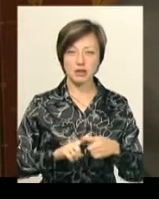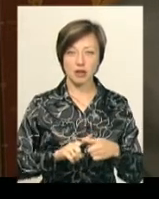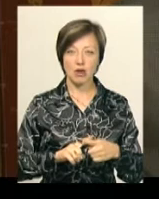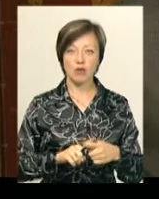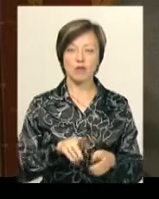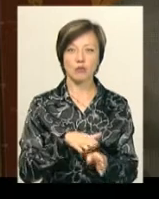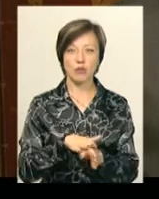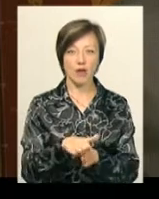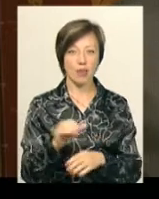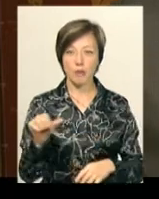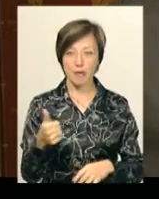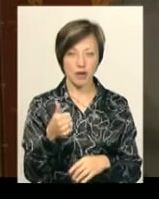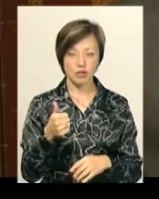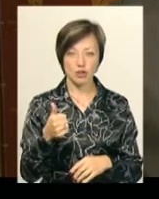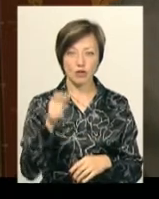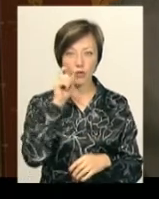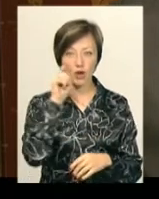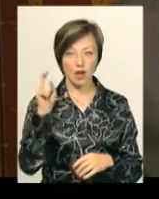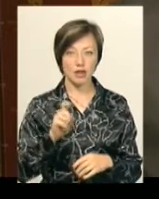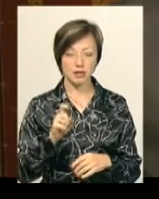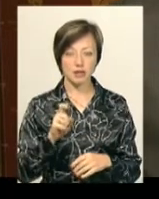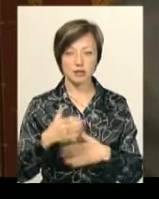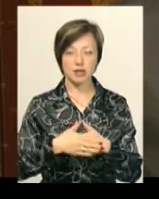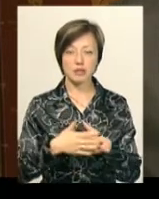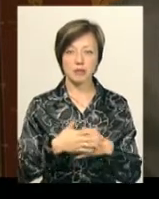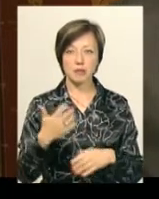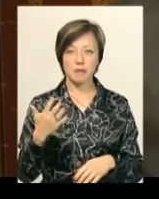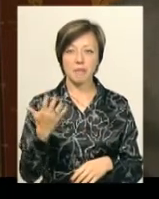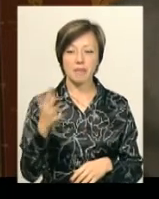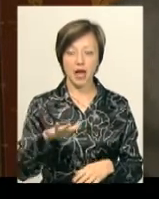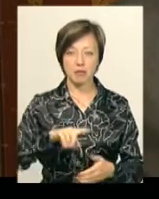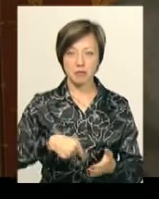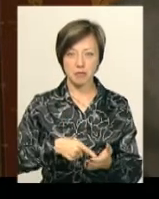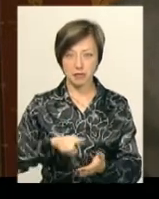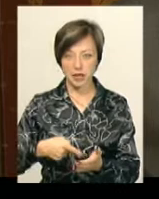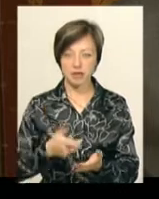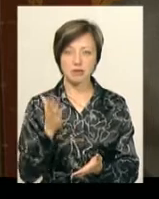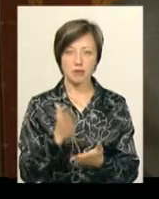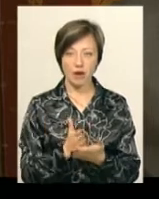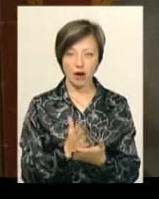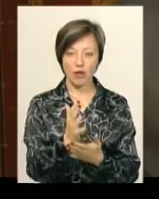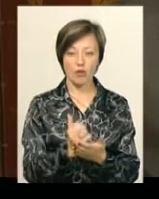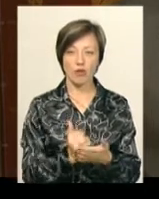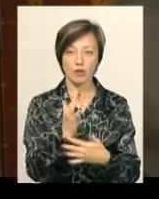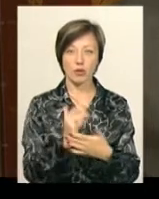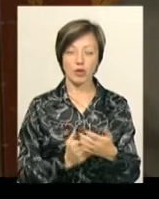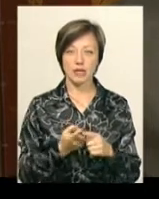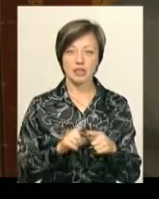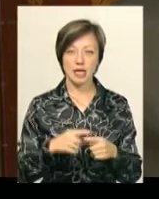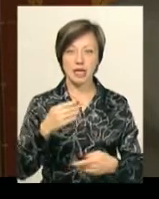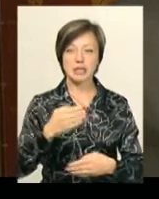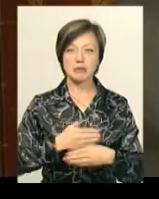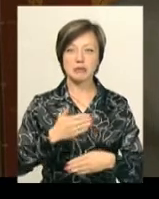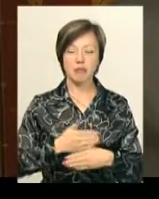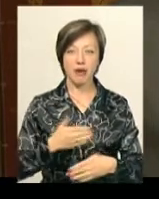відбувається не вперше в Україні. Близько п'яти міст вони вже мають у репертуарі цей спектакль.